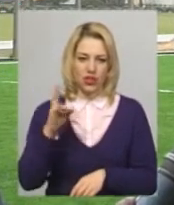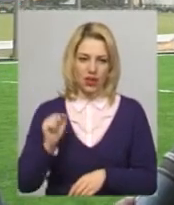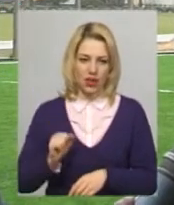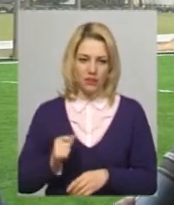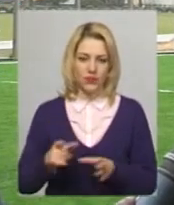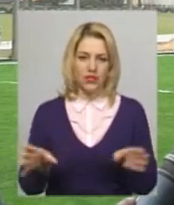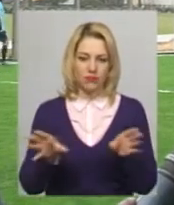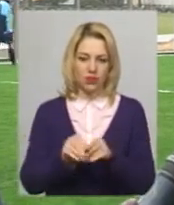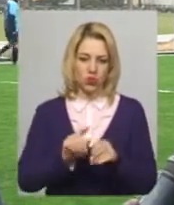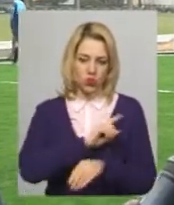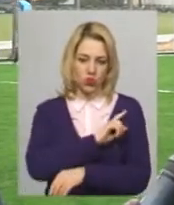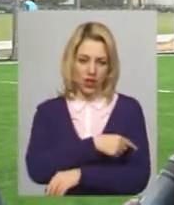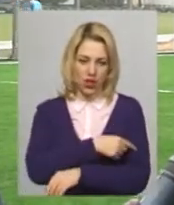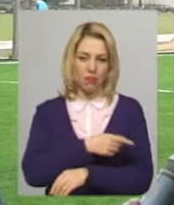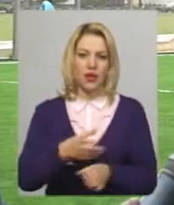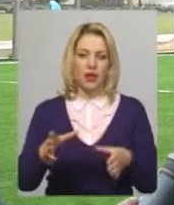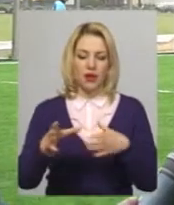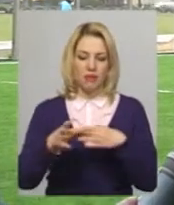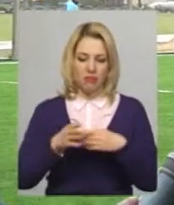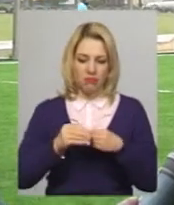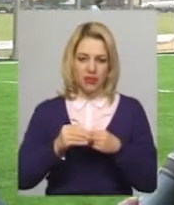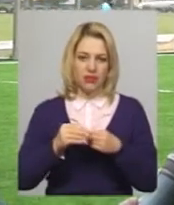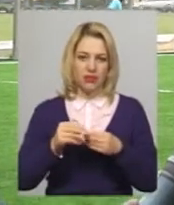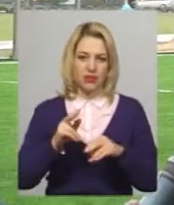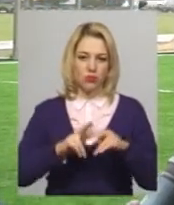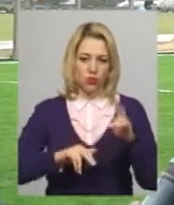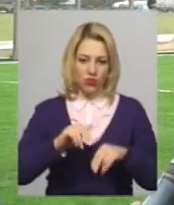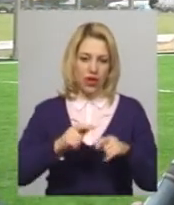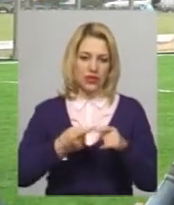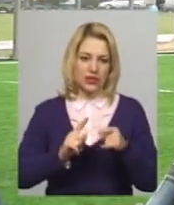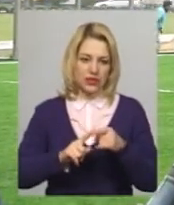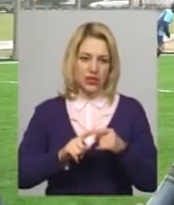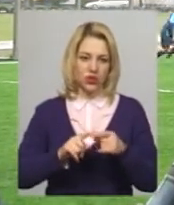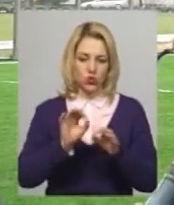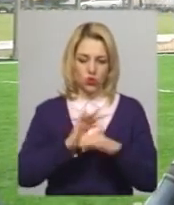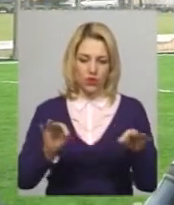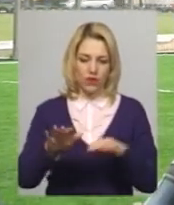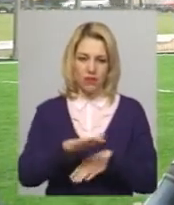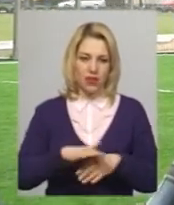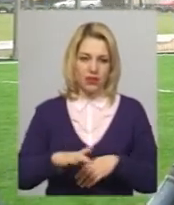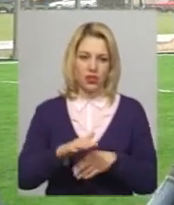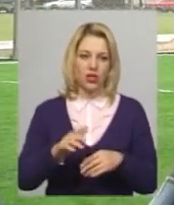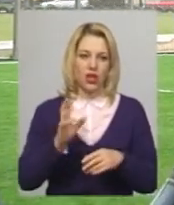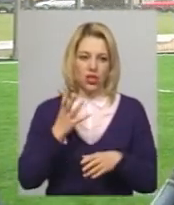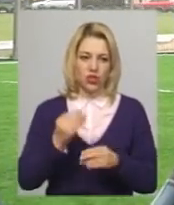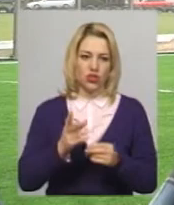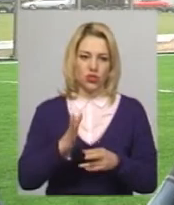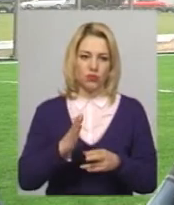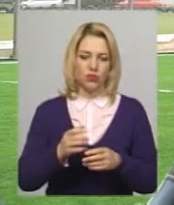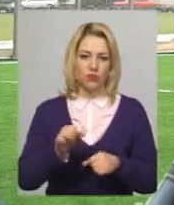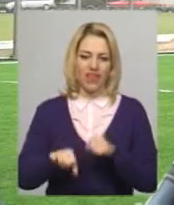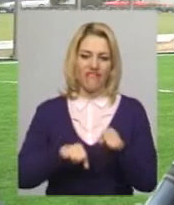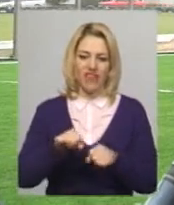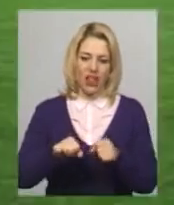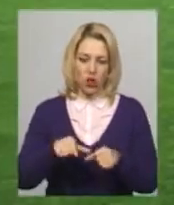сумісними зусиллями ми збудували цей чудовий майданчик. Будуємо далі, бачите, бігоди рішки на стадіоні, то є розвиваємо